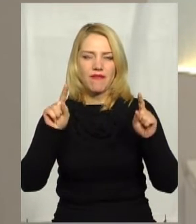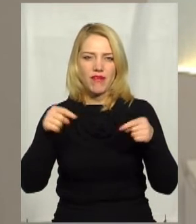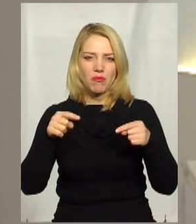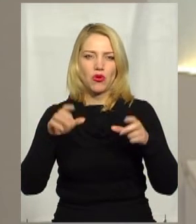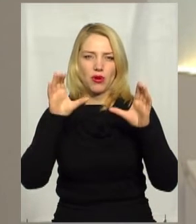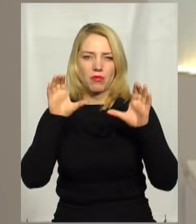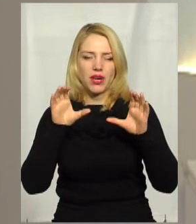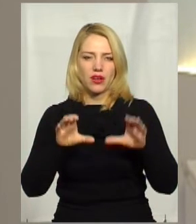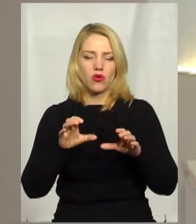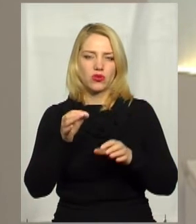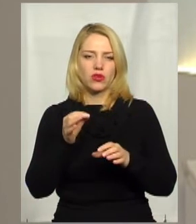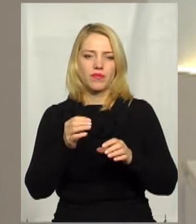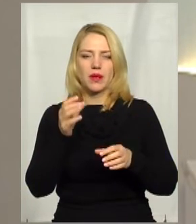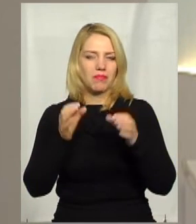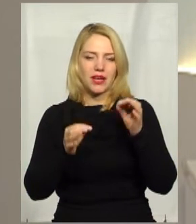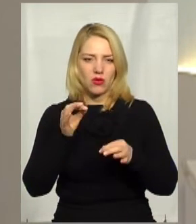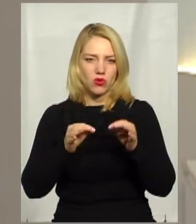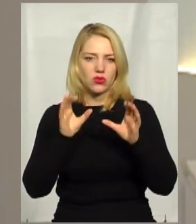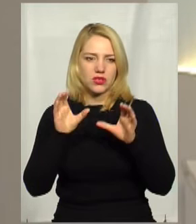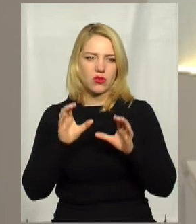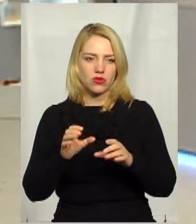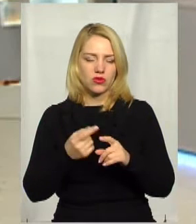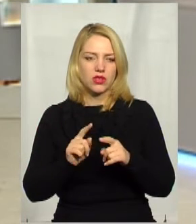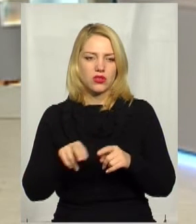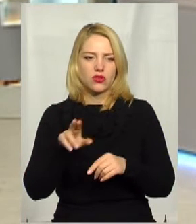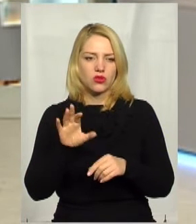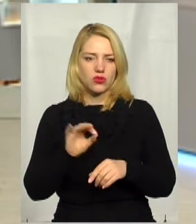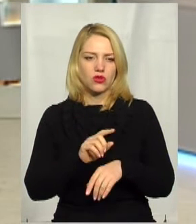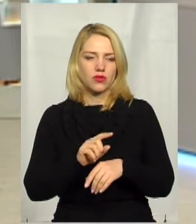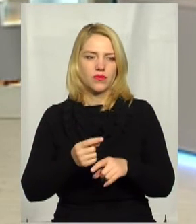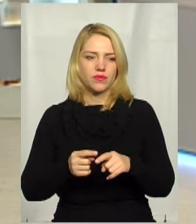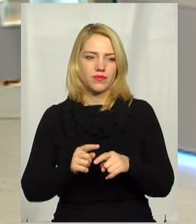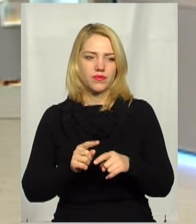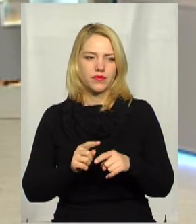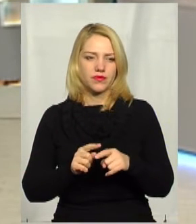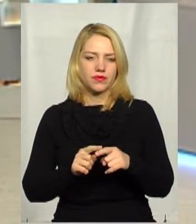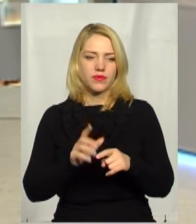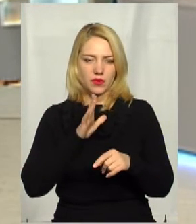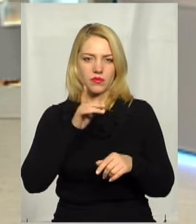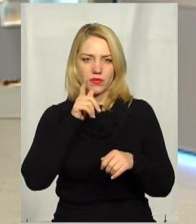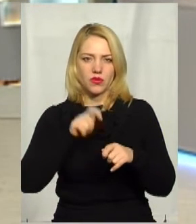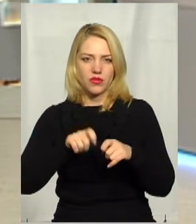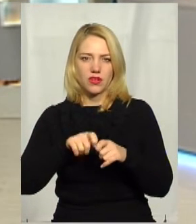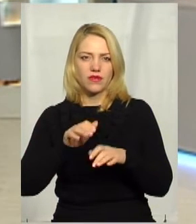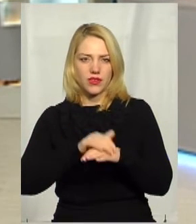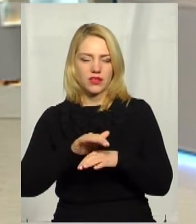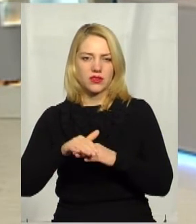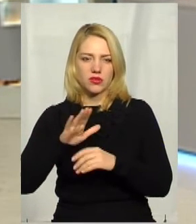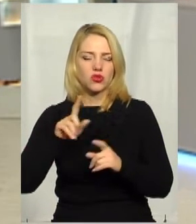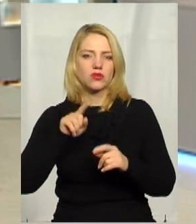законодавства Голозубинецької обласної протитомеркульозної лікарни. Ви перевіряли факти, що там було?